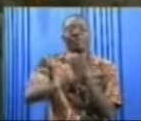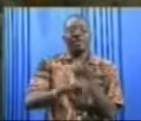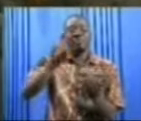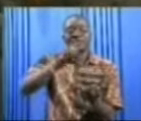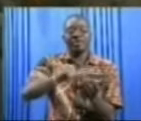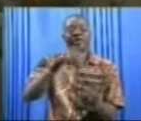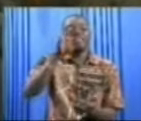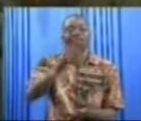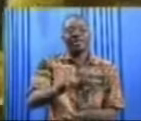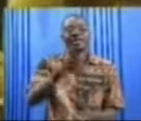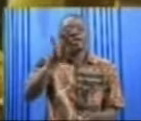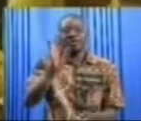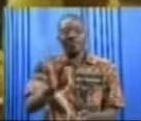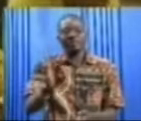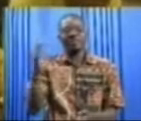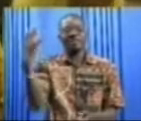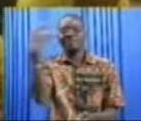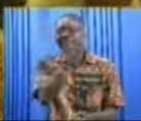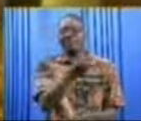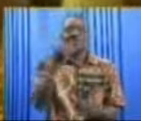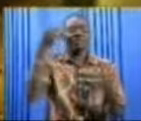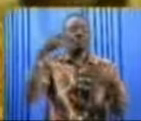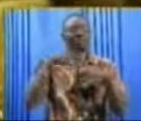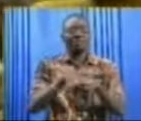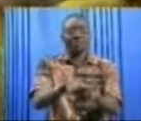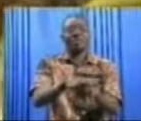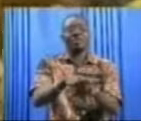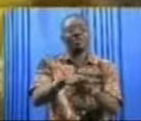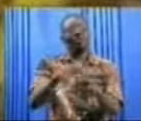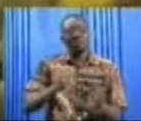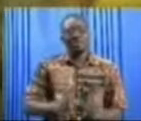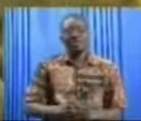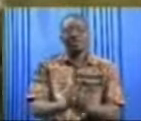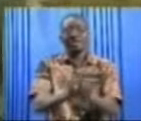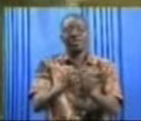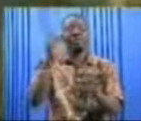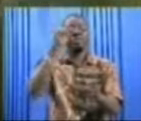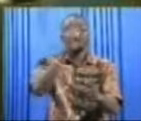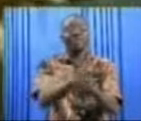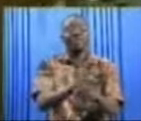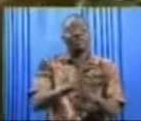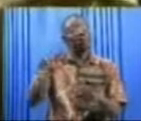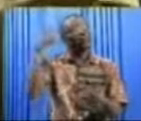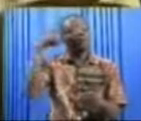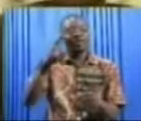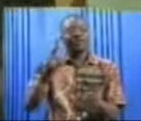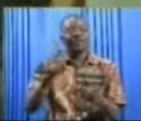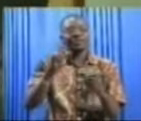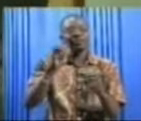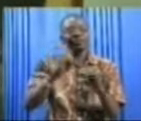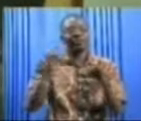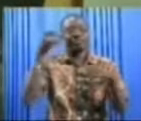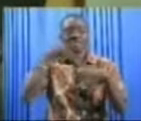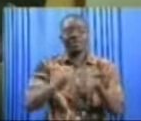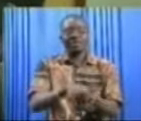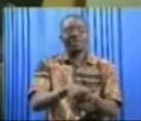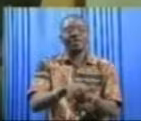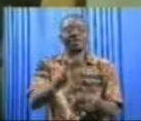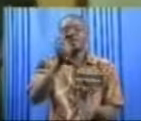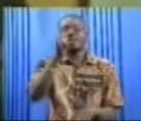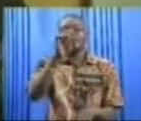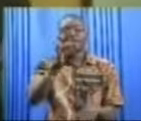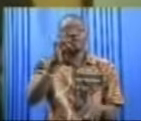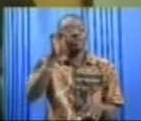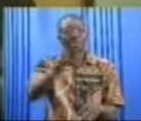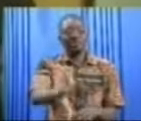nationale étant un bel outil d'intégration, nous les accompagnons parce que c'est notre credo, l'intégration. Le 18e tirage j'y étais